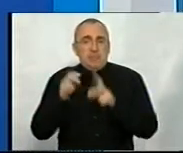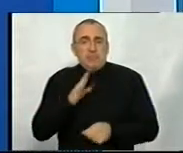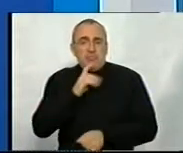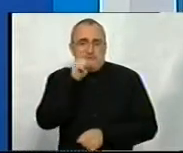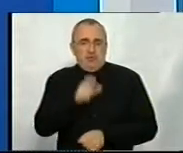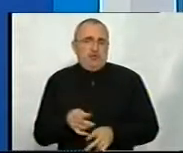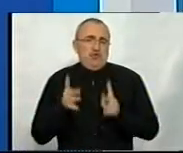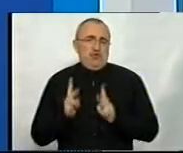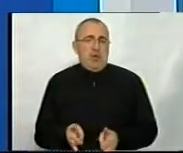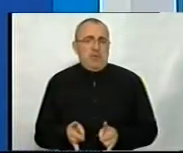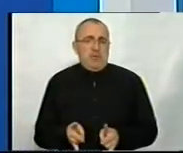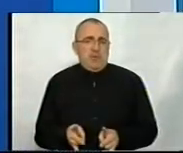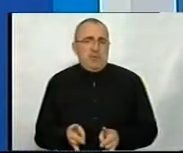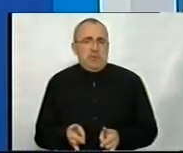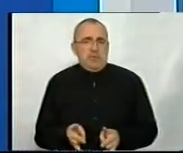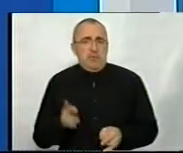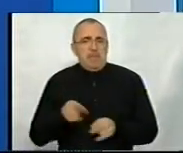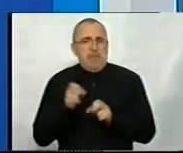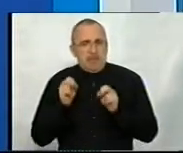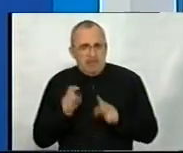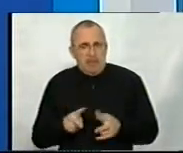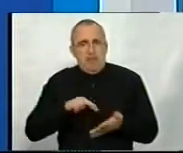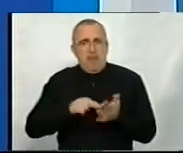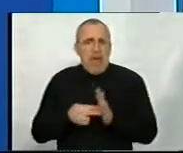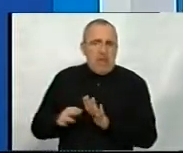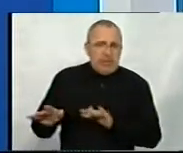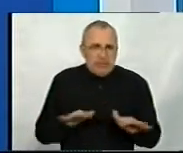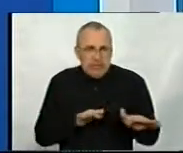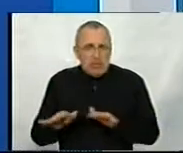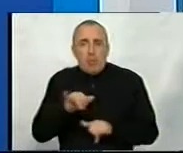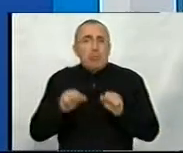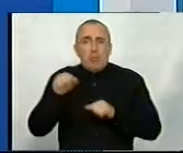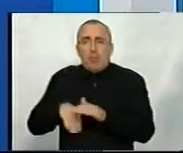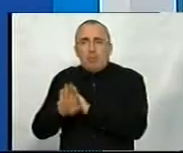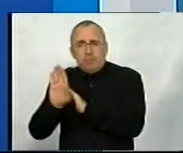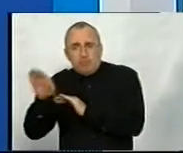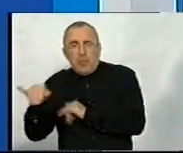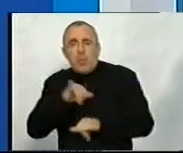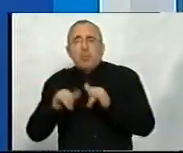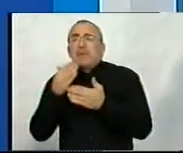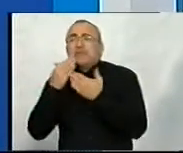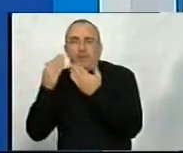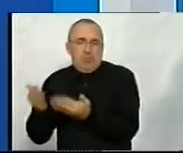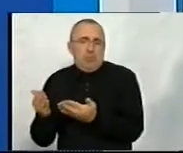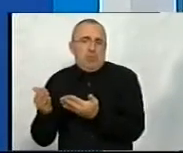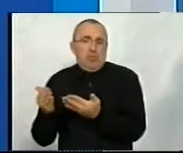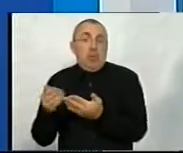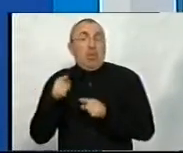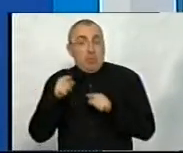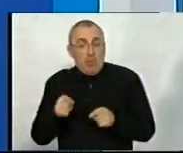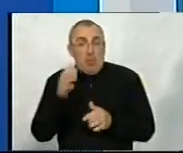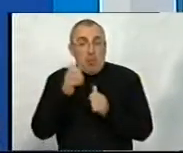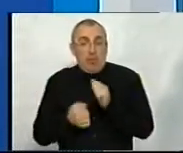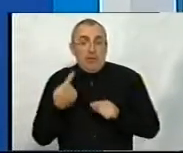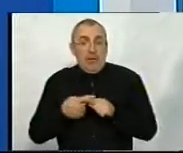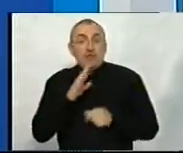жертви. Тобто, безпека, план дій, куди вона може піти, куди звернутися. Тоді кожна